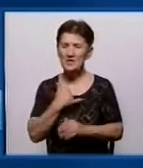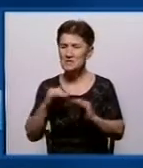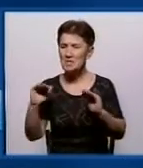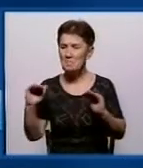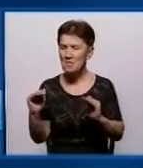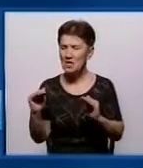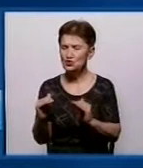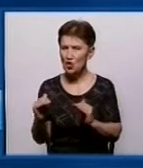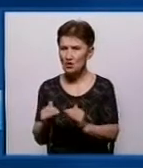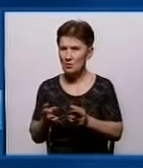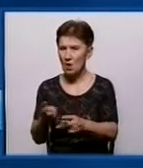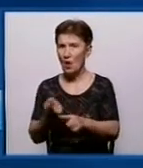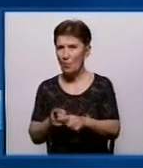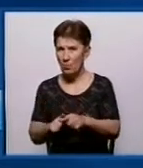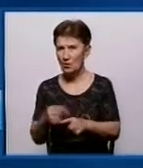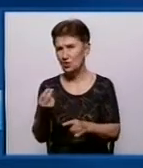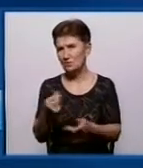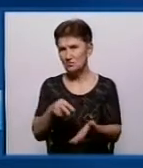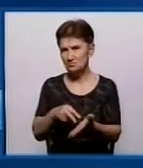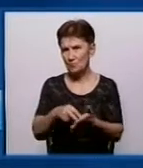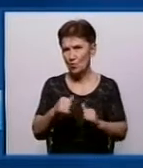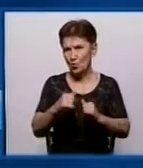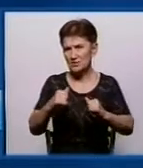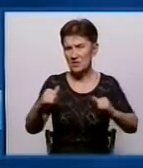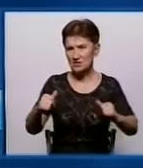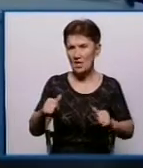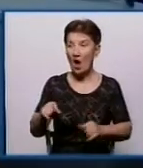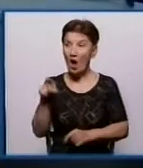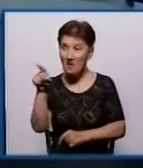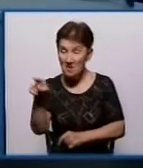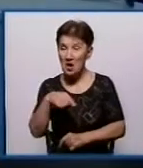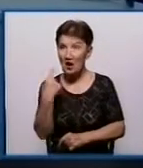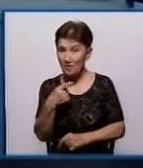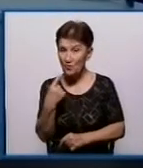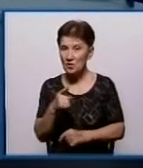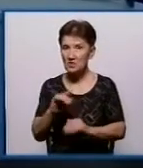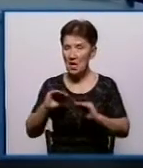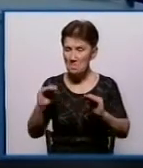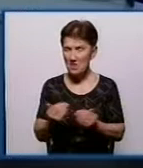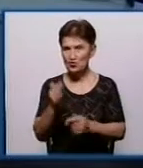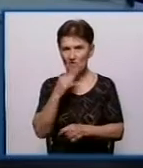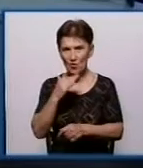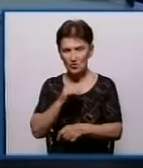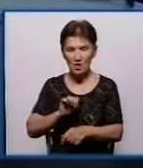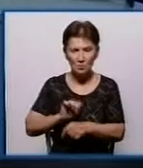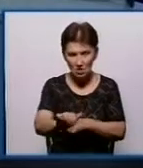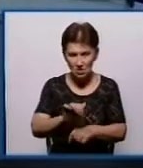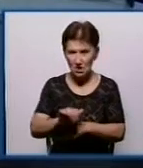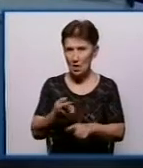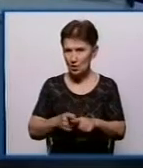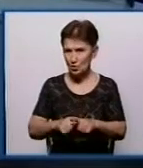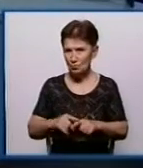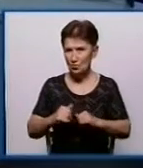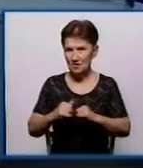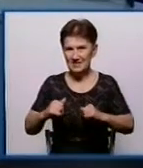абонентів, відповідно, вартість гігакалорій зростає. Ви говорите про те, що менше стали постачати води, і тому зростає тариф.